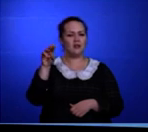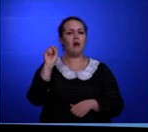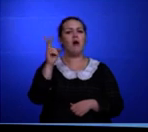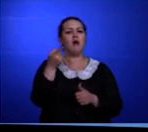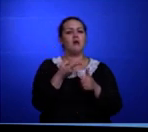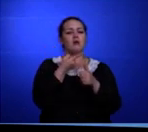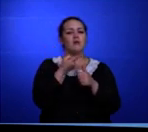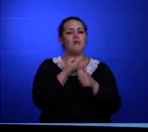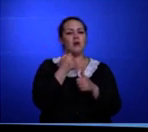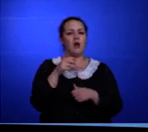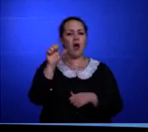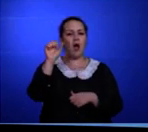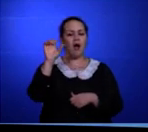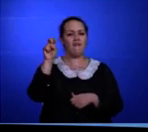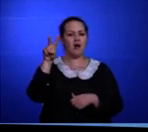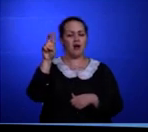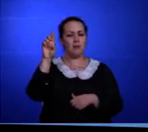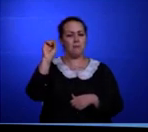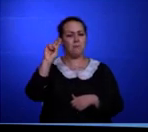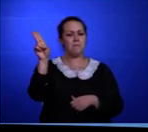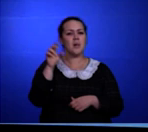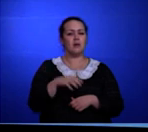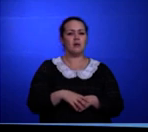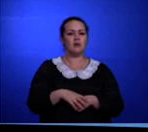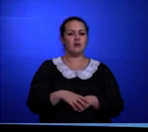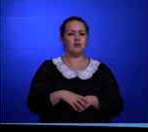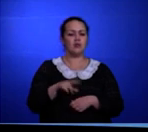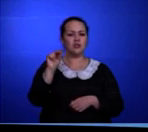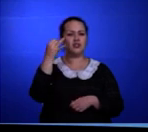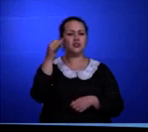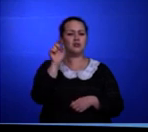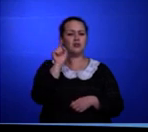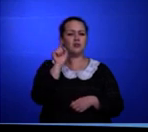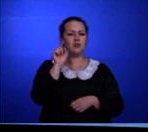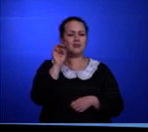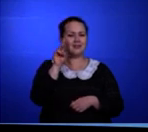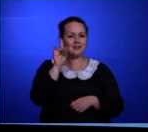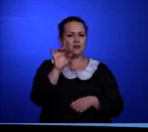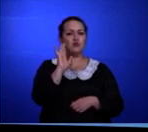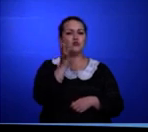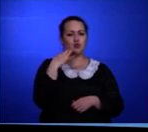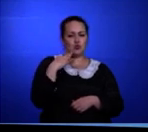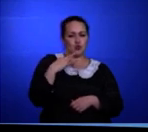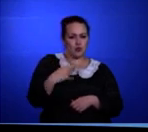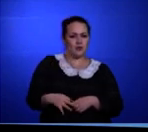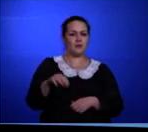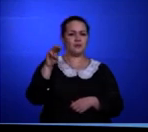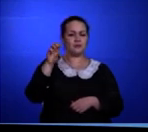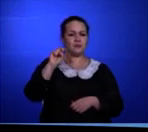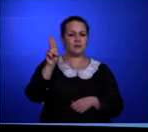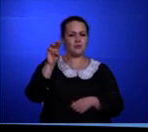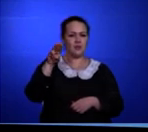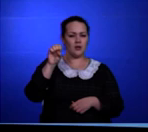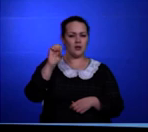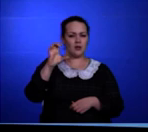А волбек, чей же ты будешь? Я сын Токтасуна. Так